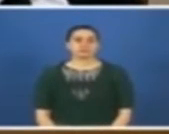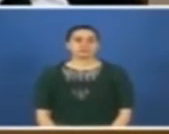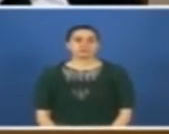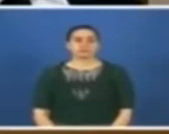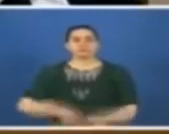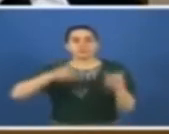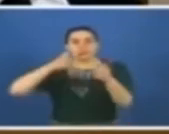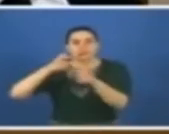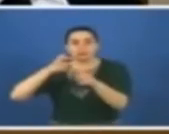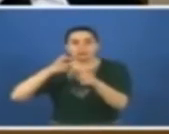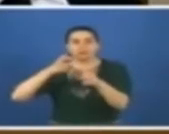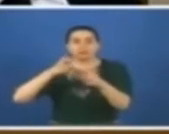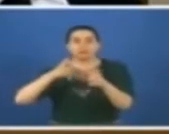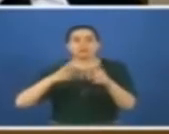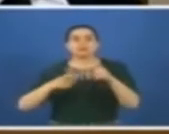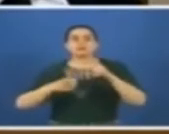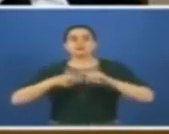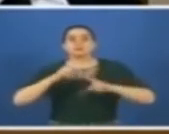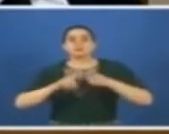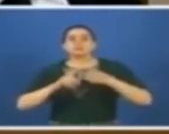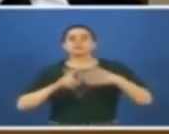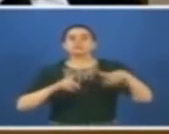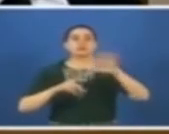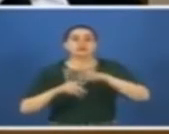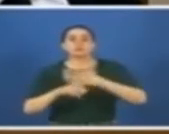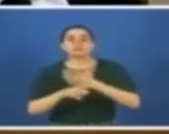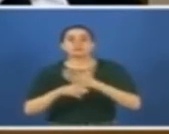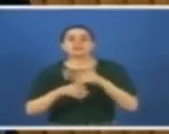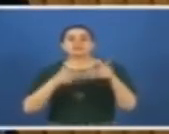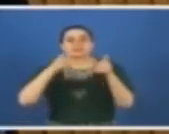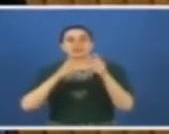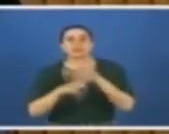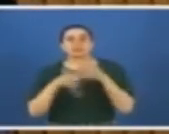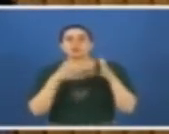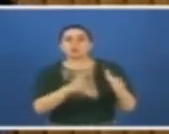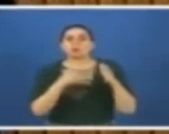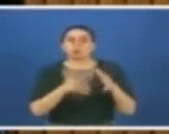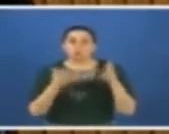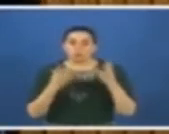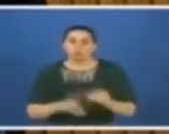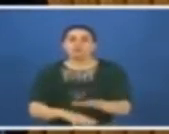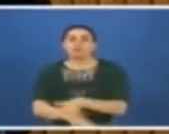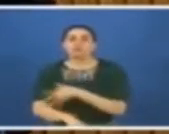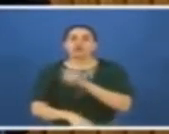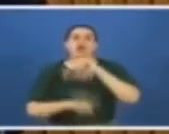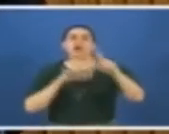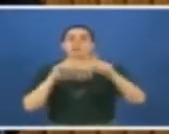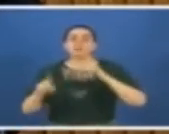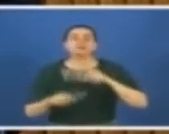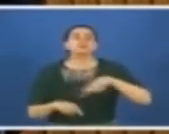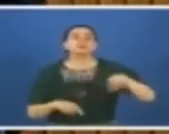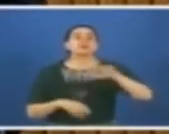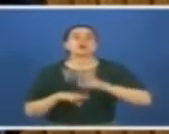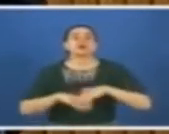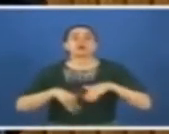Terör örgütü şehirleri silah deposu haline dönüştürürken valilere talimat verip sakın